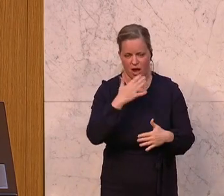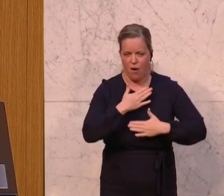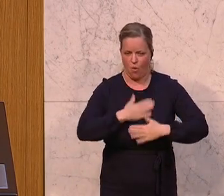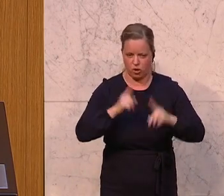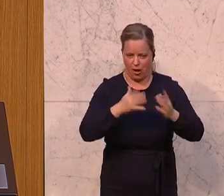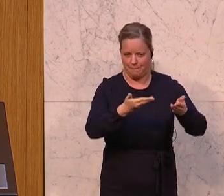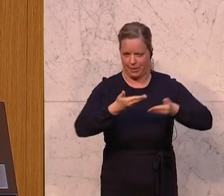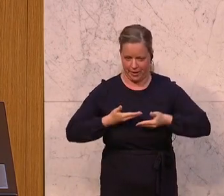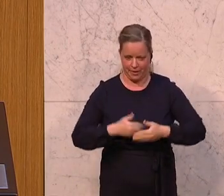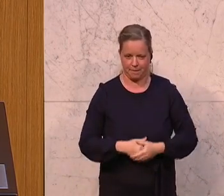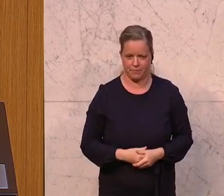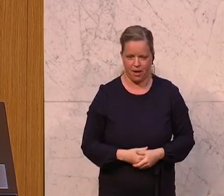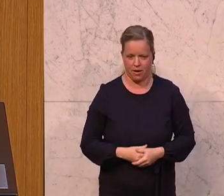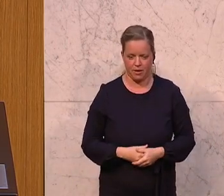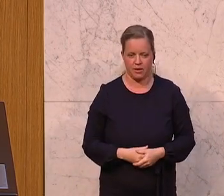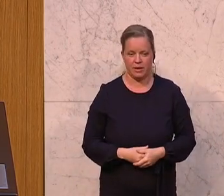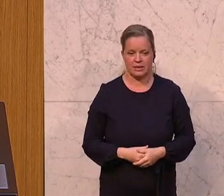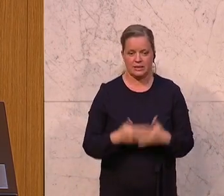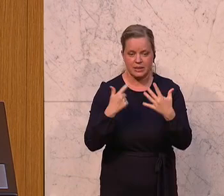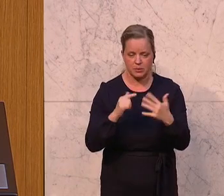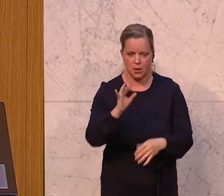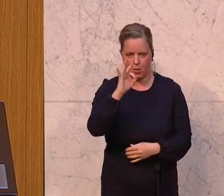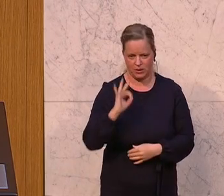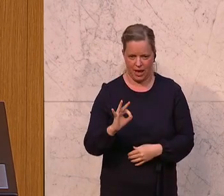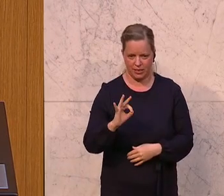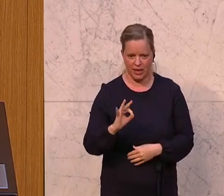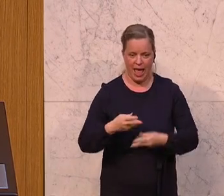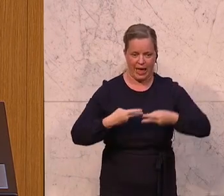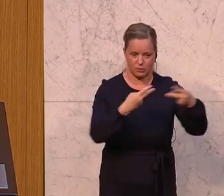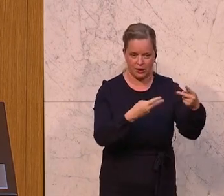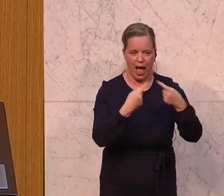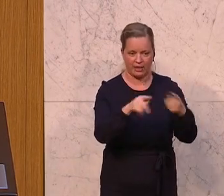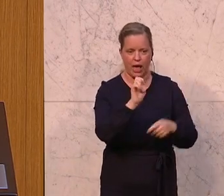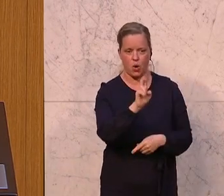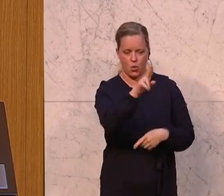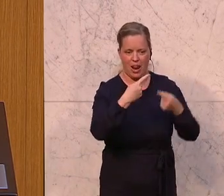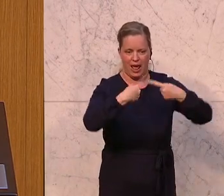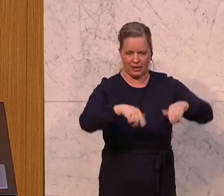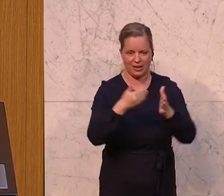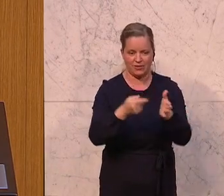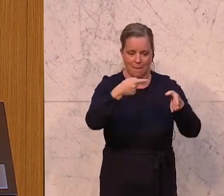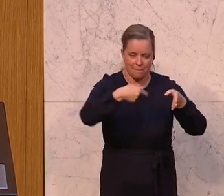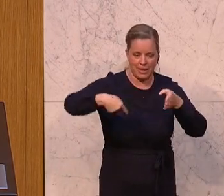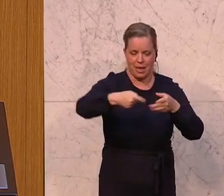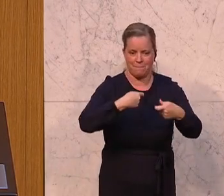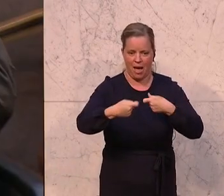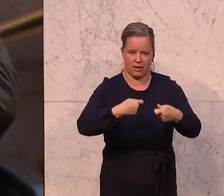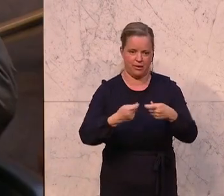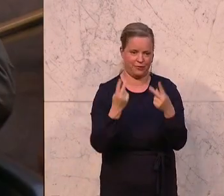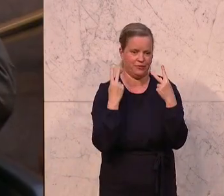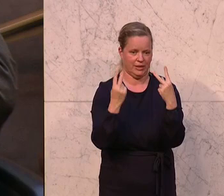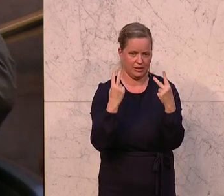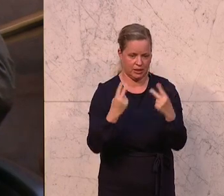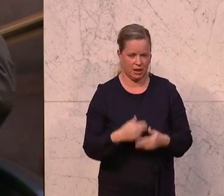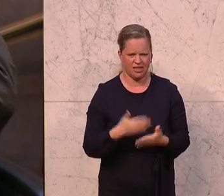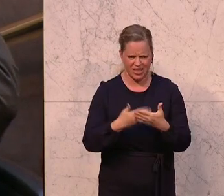der Exporte gehen in andere EU-Länder und genau deswegen ist dieser Binnenmarkt so wahnsinnig wichtig. Und deswegen